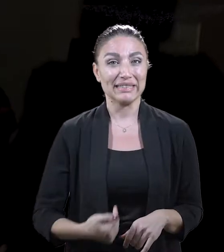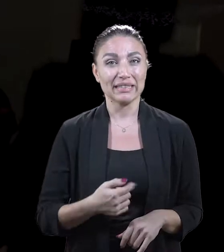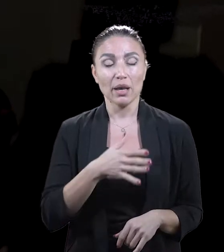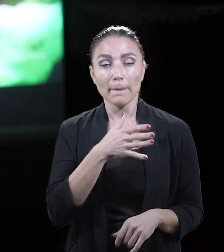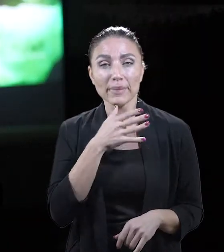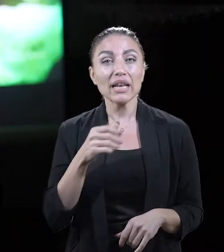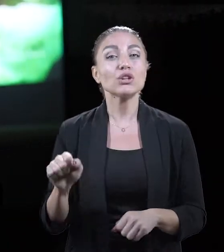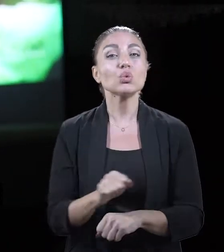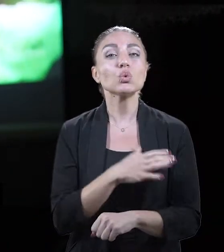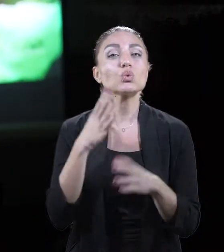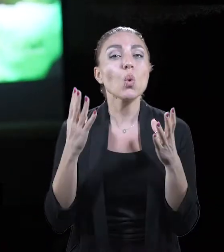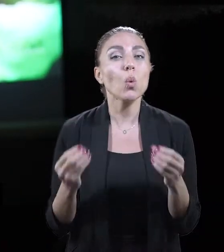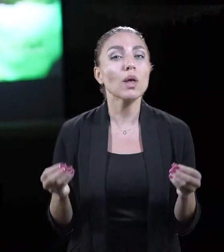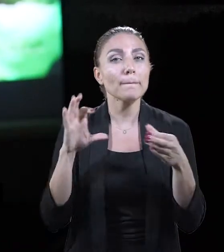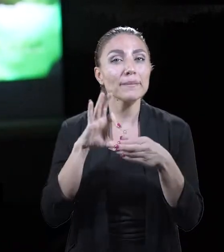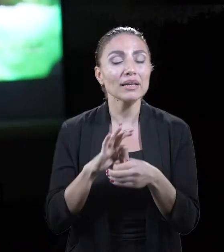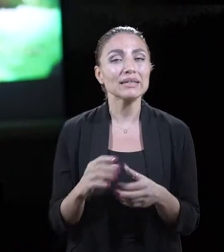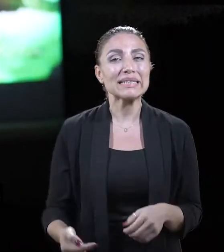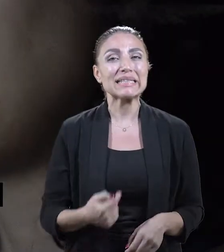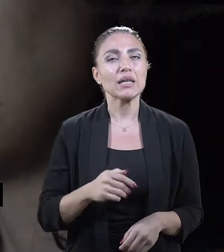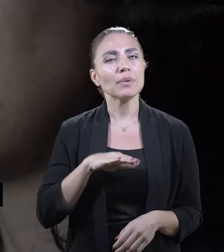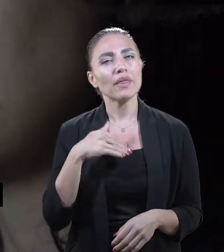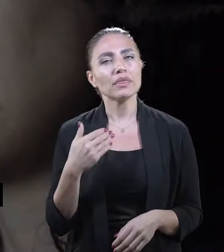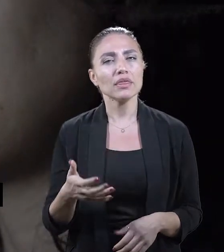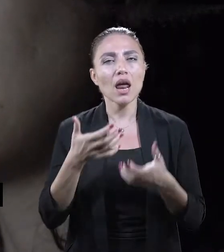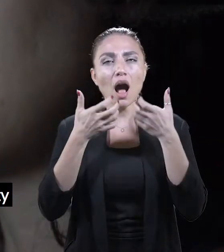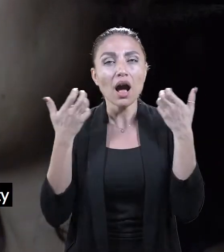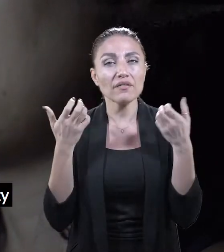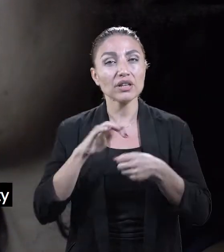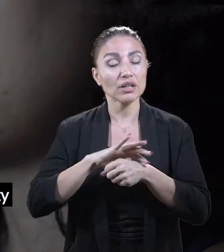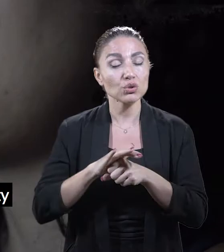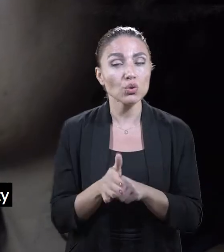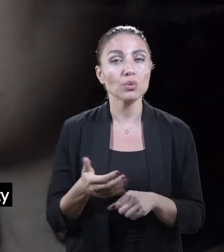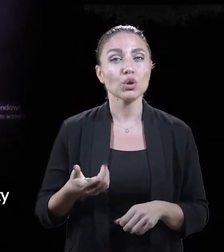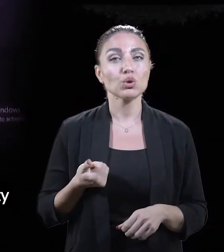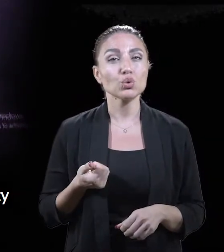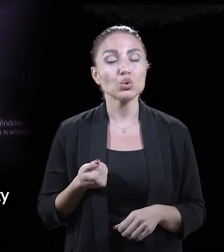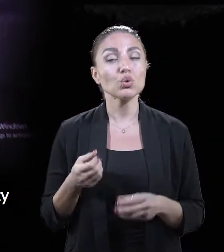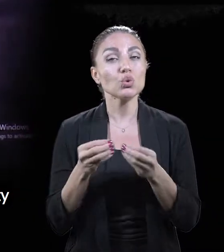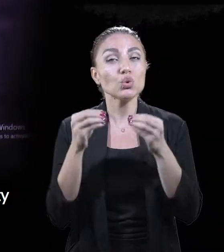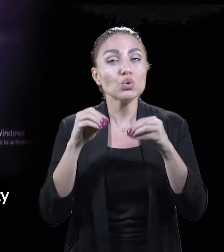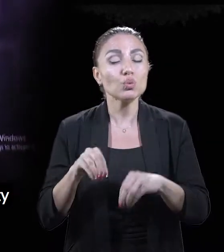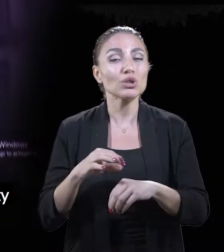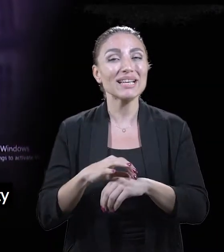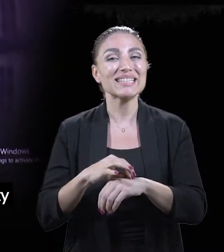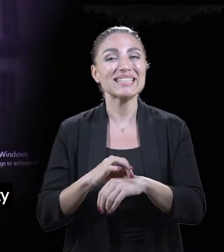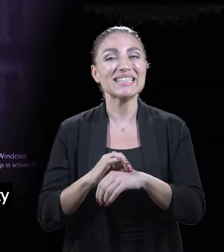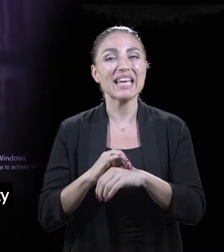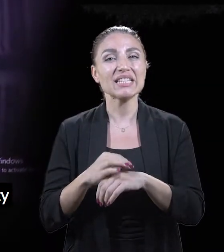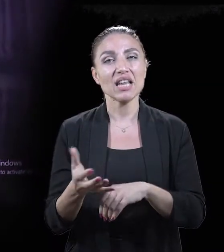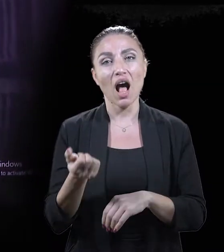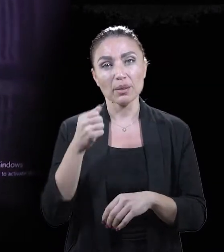hissini bilen, duyguları olan, bağlanabilen, hissedebilen diğer hayvanları sömürüyor sütünü,